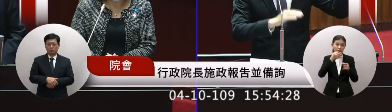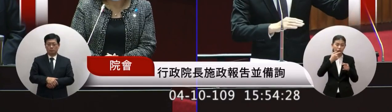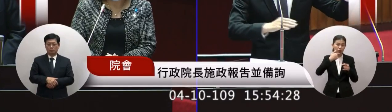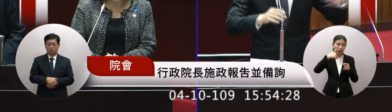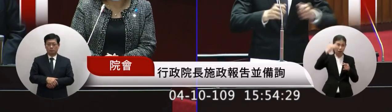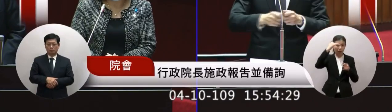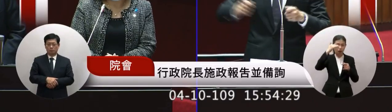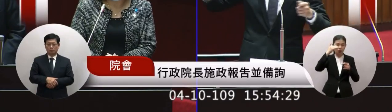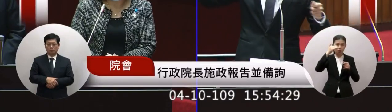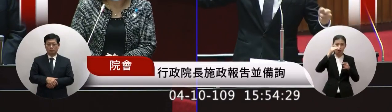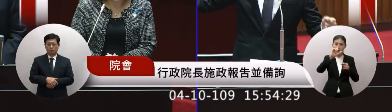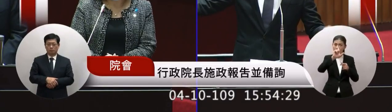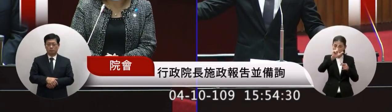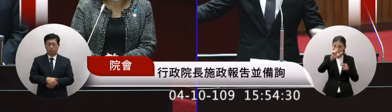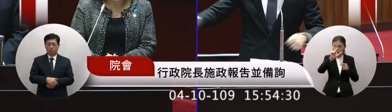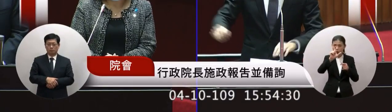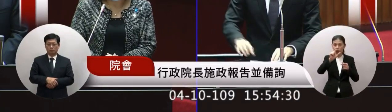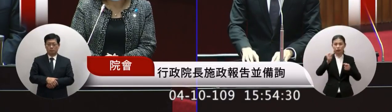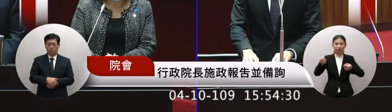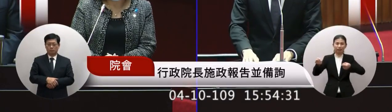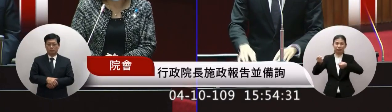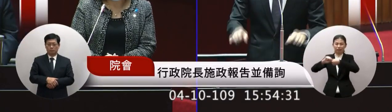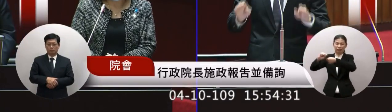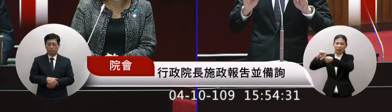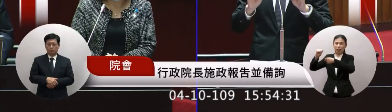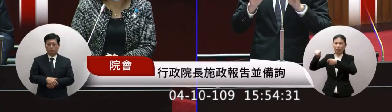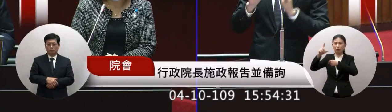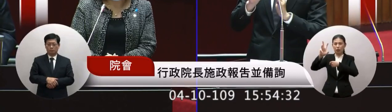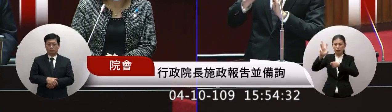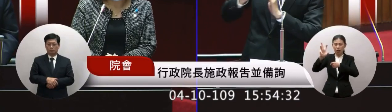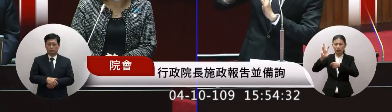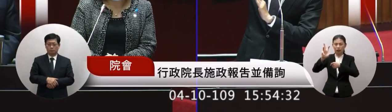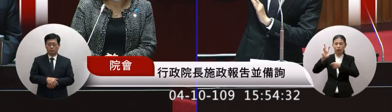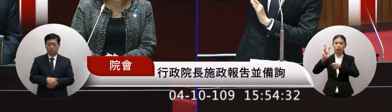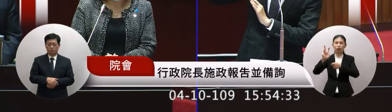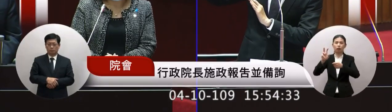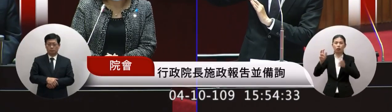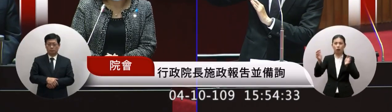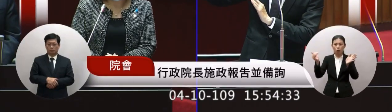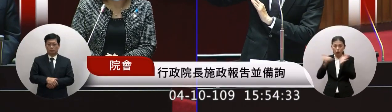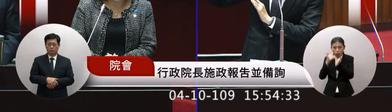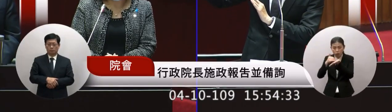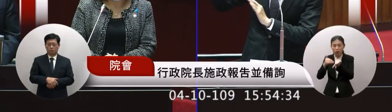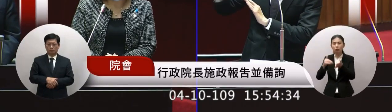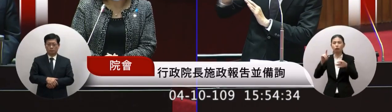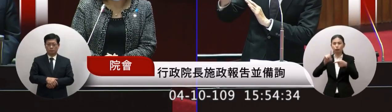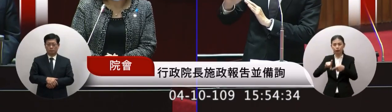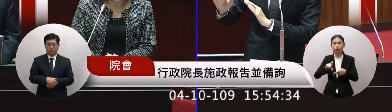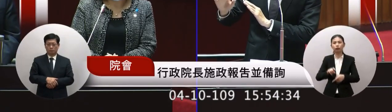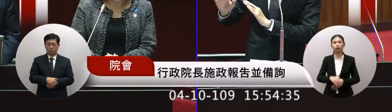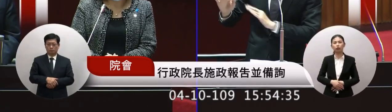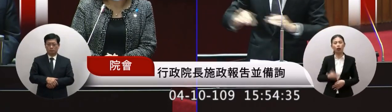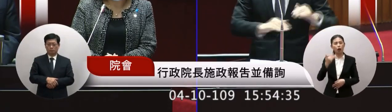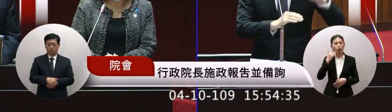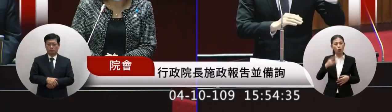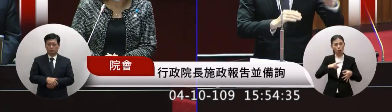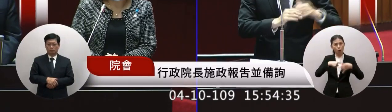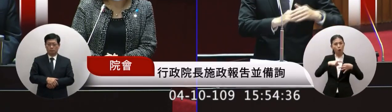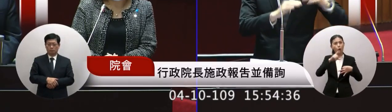賣賣賣賣賣賣賣賣賣賣賣賣賣賣賣賣賣賣賣賣賣賣